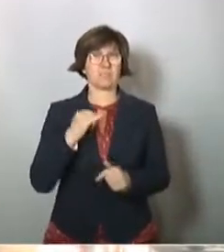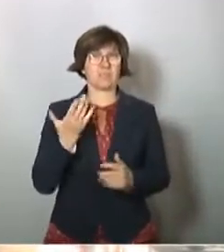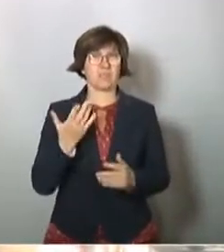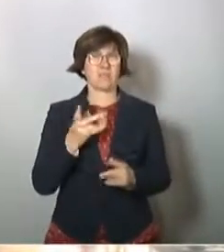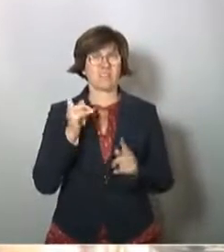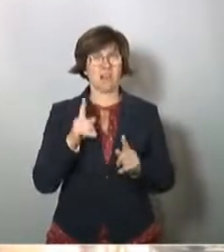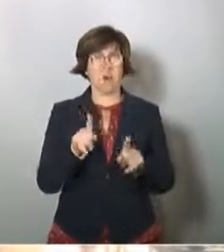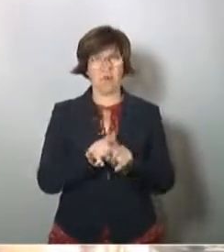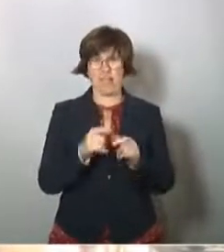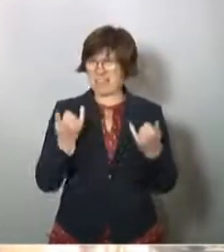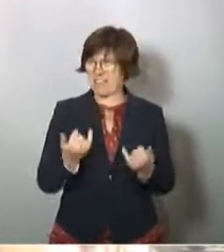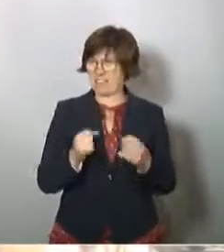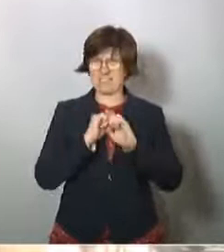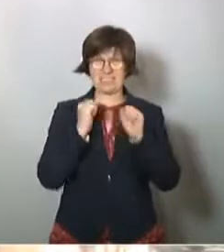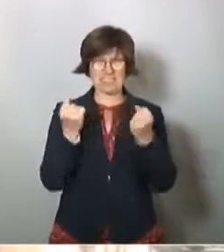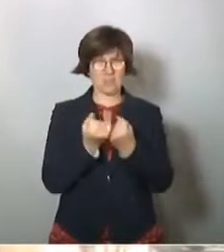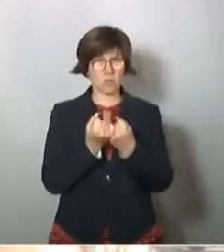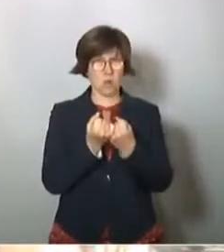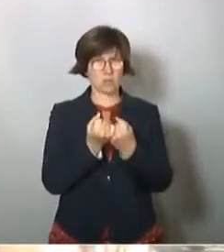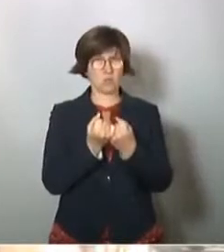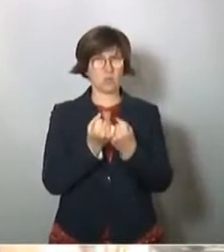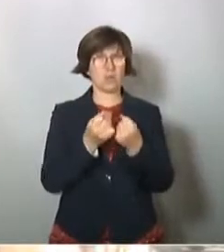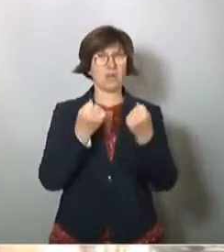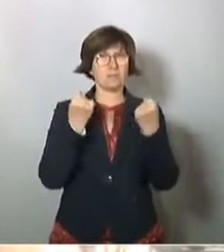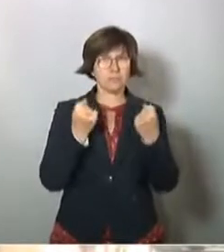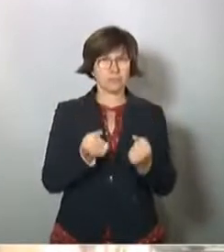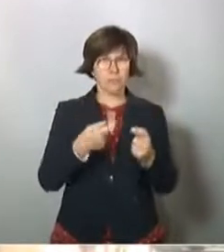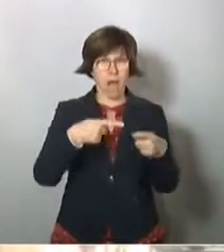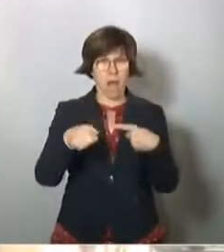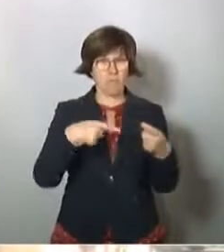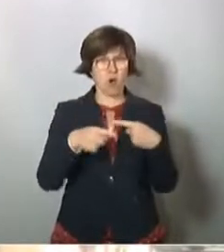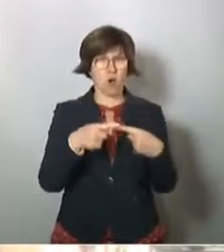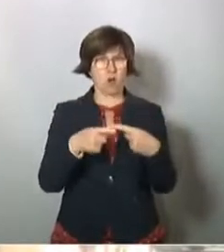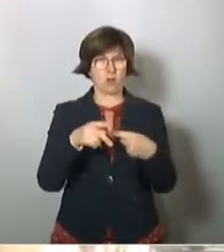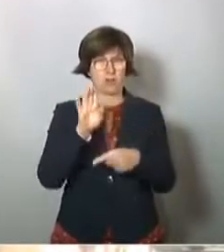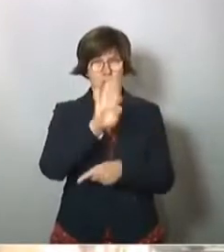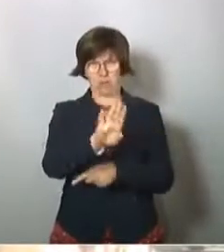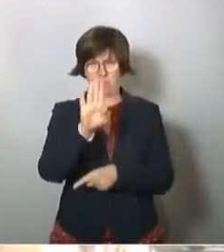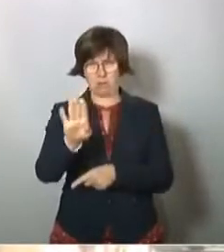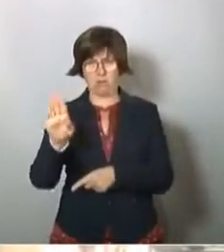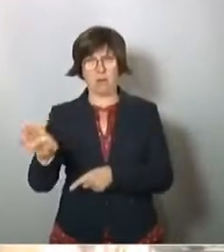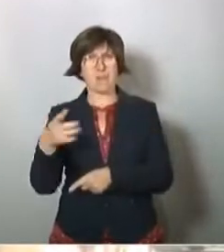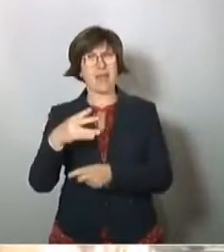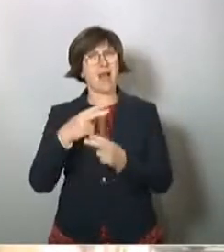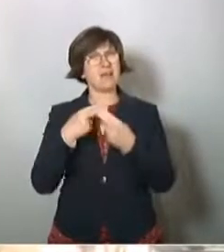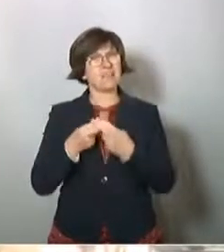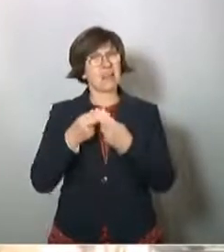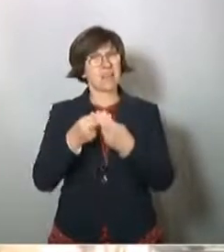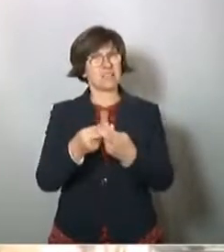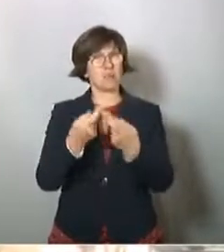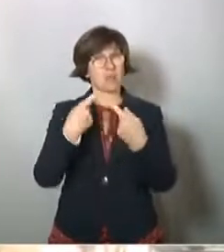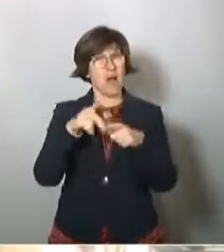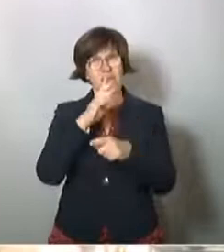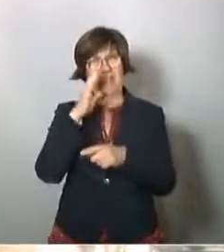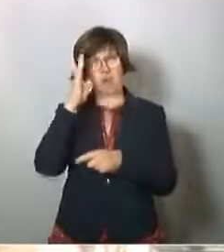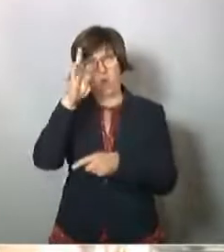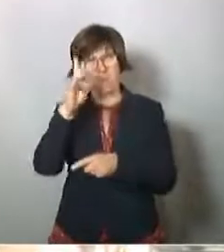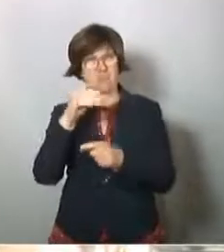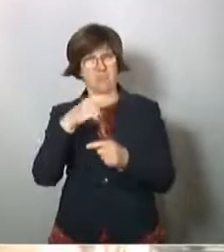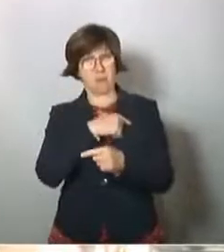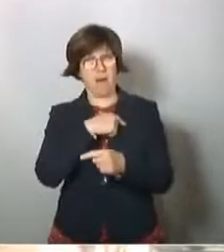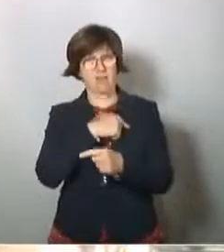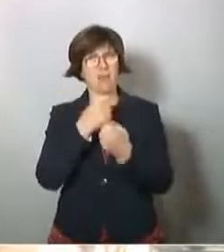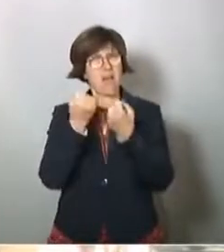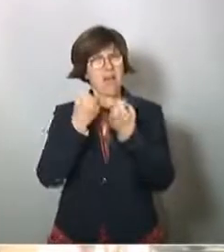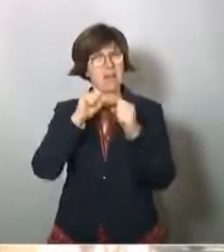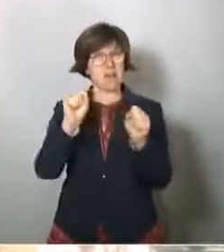das auch in der jetzigen Situation die meisten Abgeordneten der eher traditionell anders orientierten Parteien, also